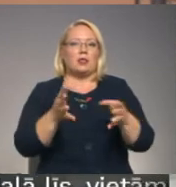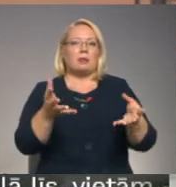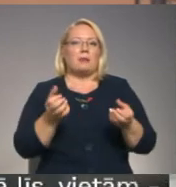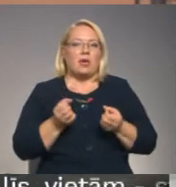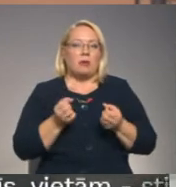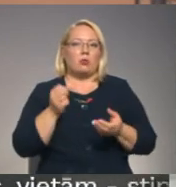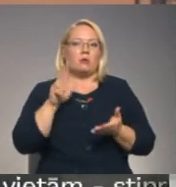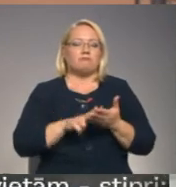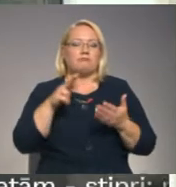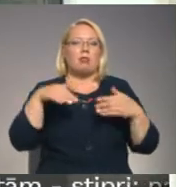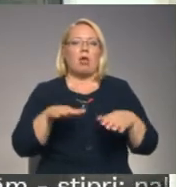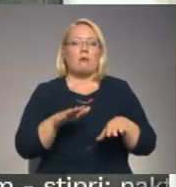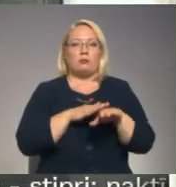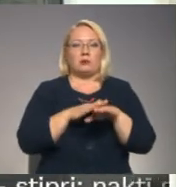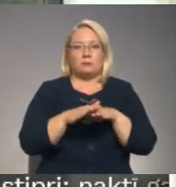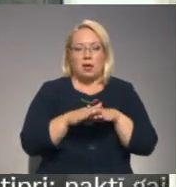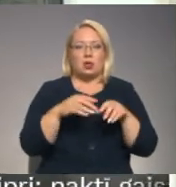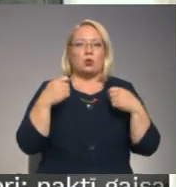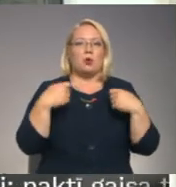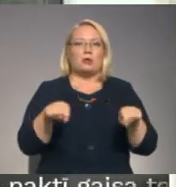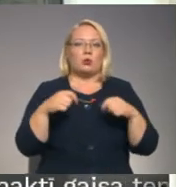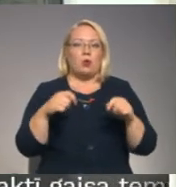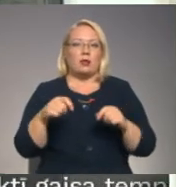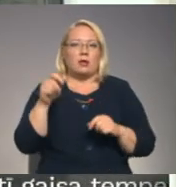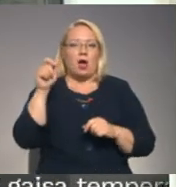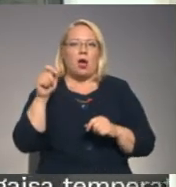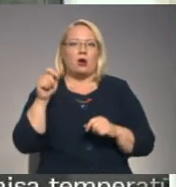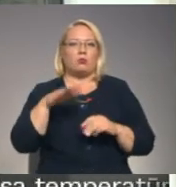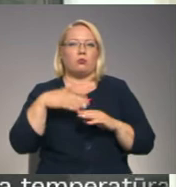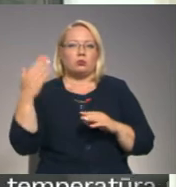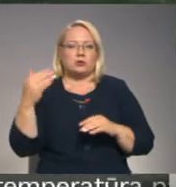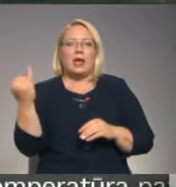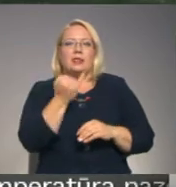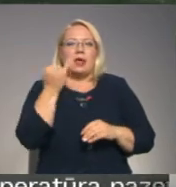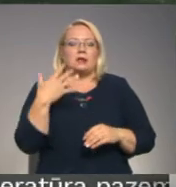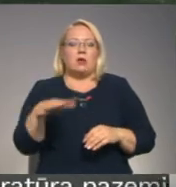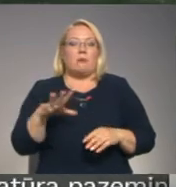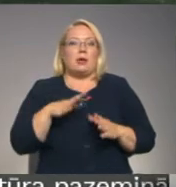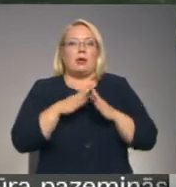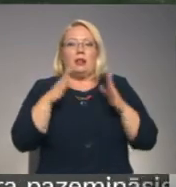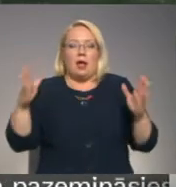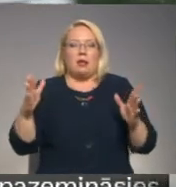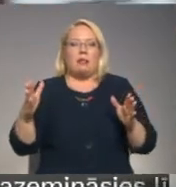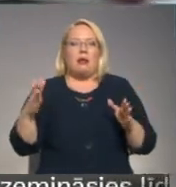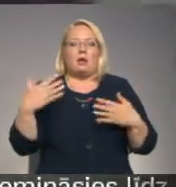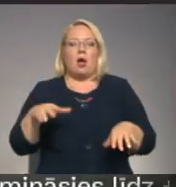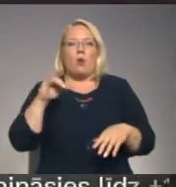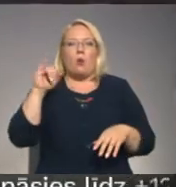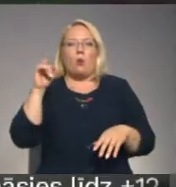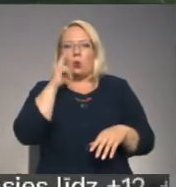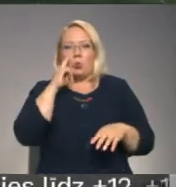lēmumu izpildīju, no tirgotāju puses interesi bija ļoti liela, jau no paša jūnija zvanīja un